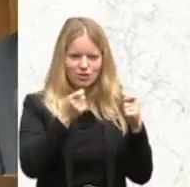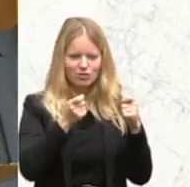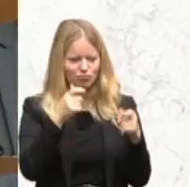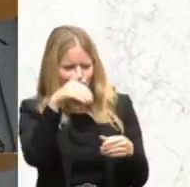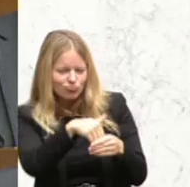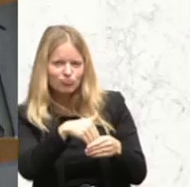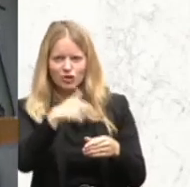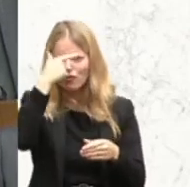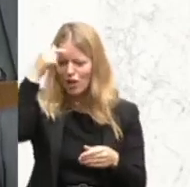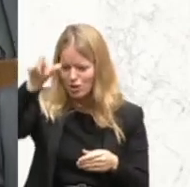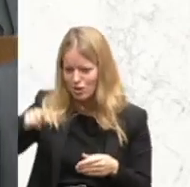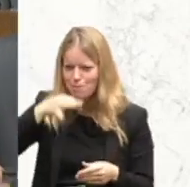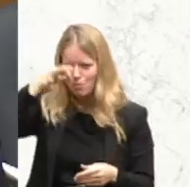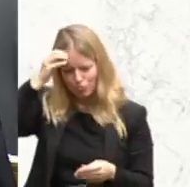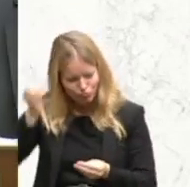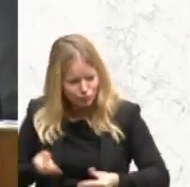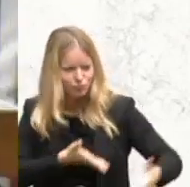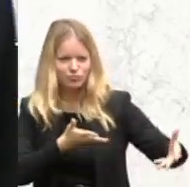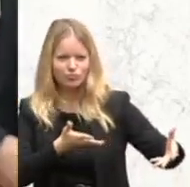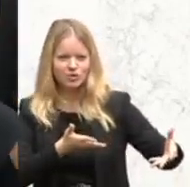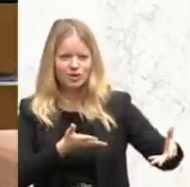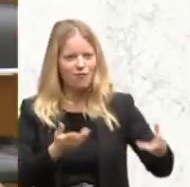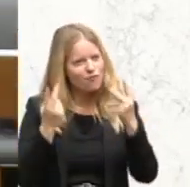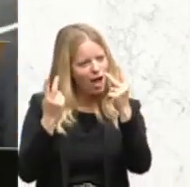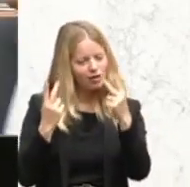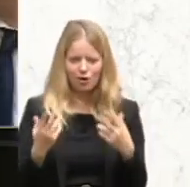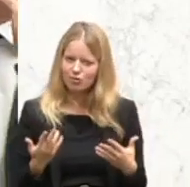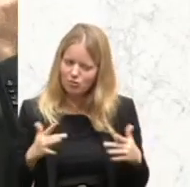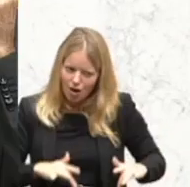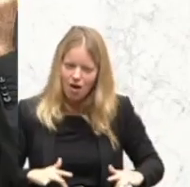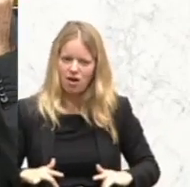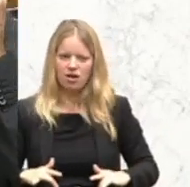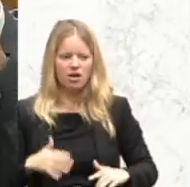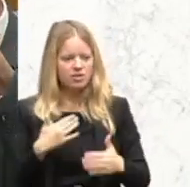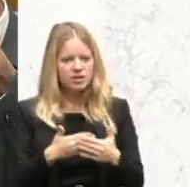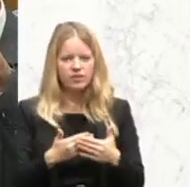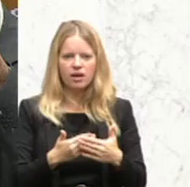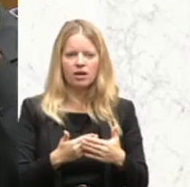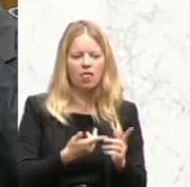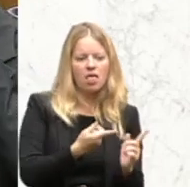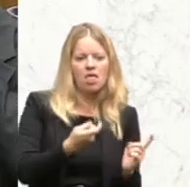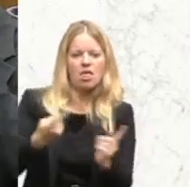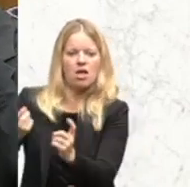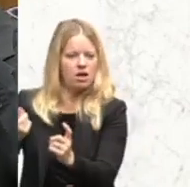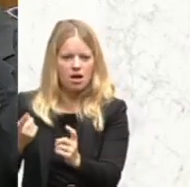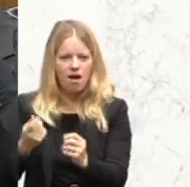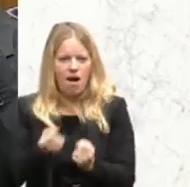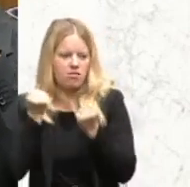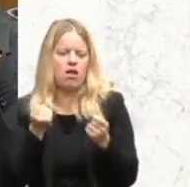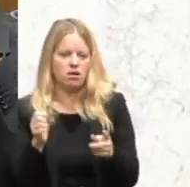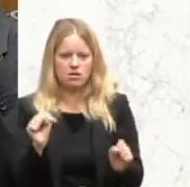Wertekanon versorgen, dass sie nicht anfällig für radikale Strömungen sind. Wir müssen international